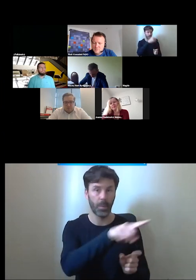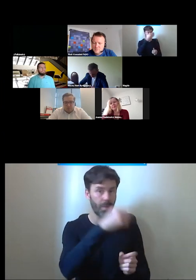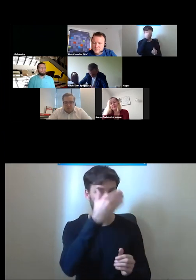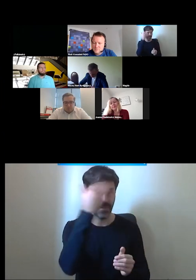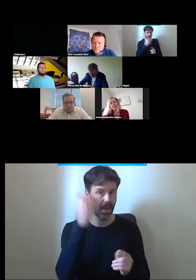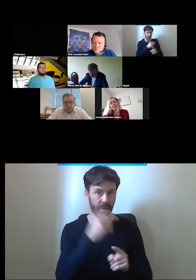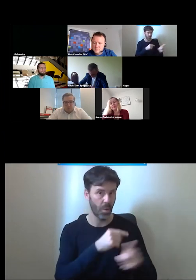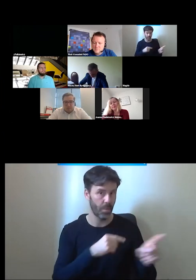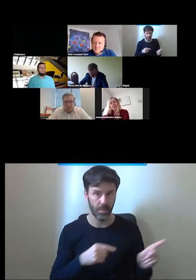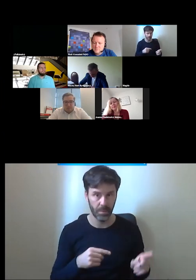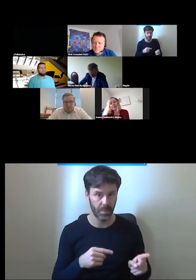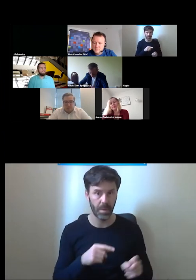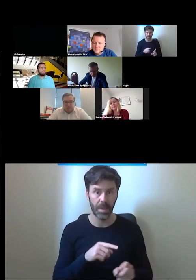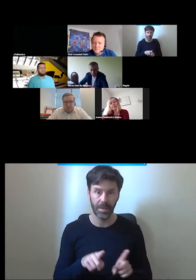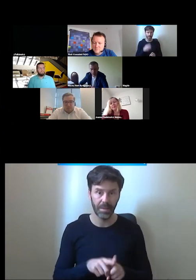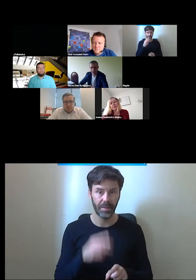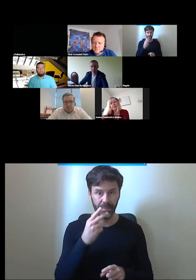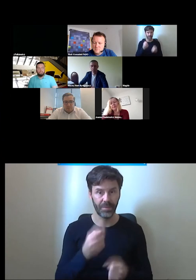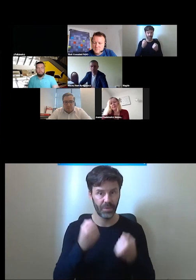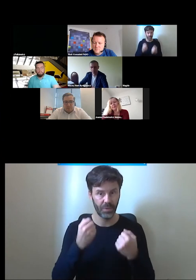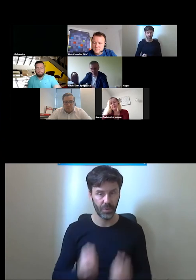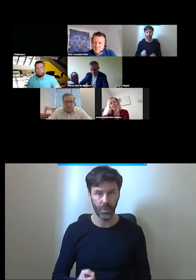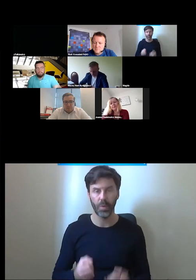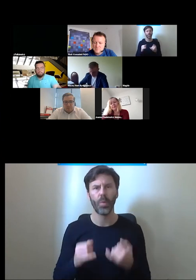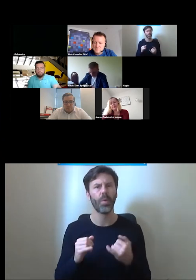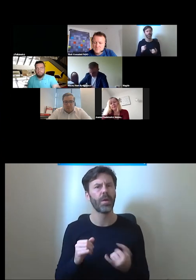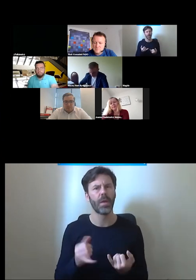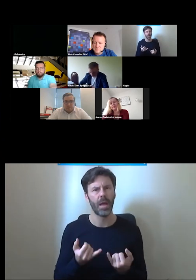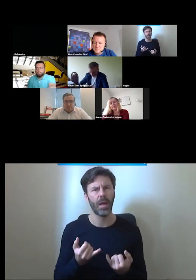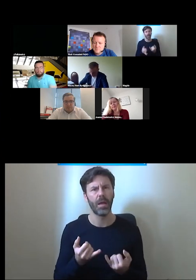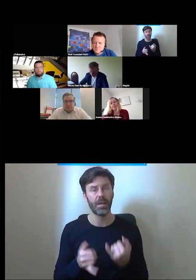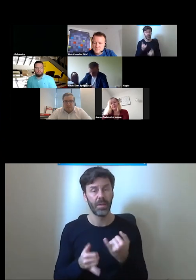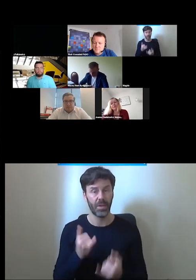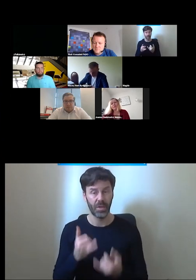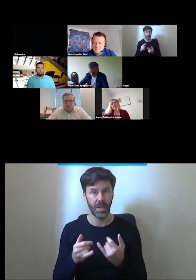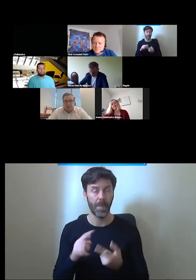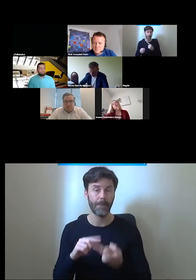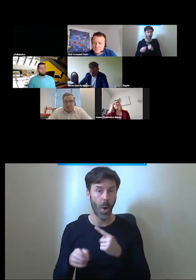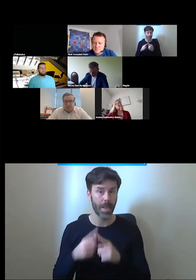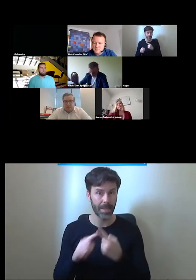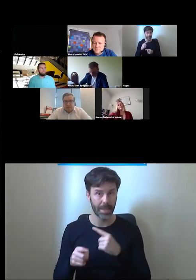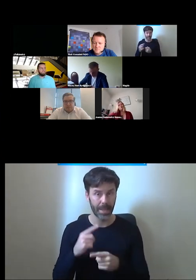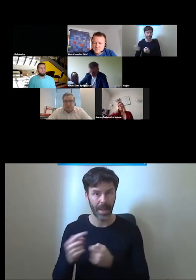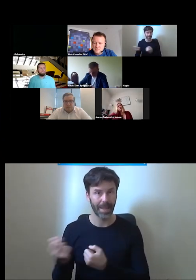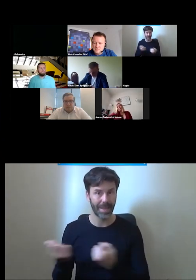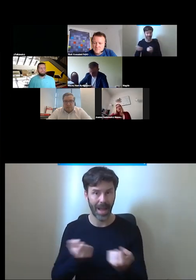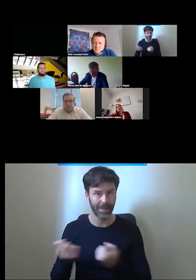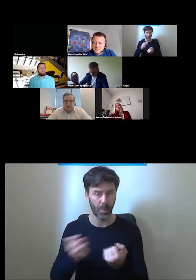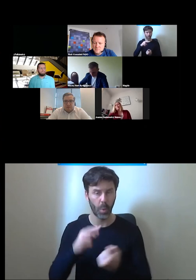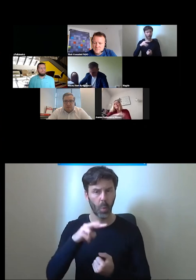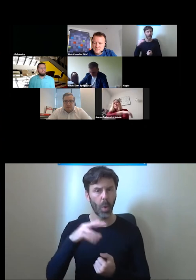uciążliwość tego wymogu bo jak z jednej strony skoro założeniem generalnie polityki transportowej nawet Unii Europejskiej jest to,